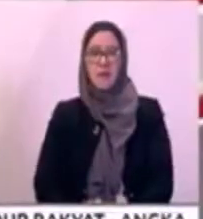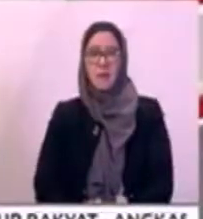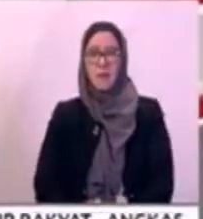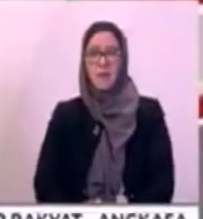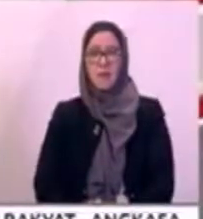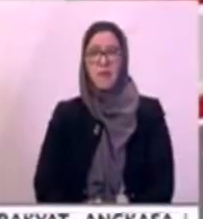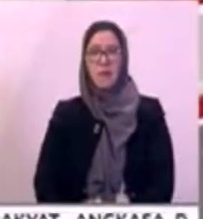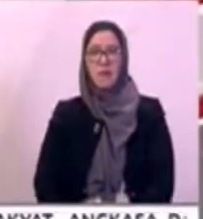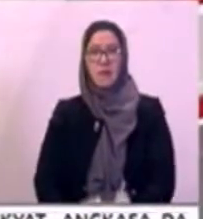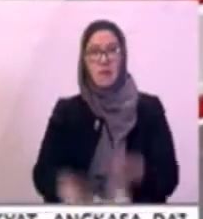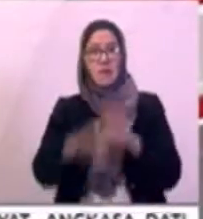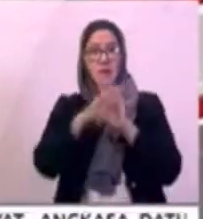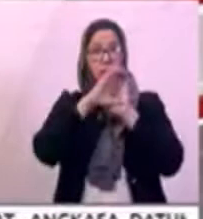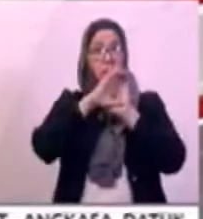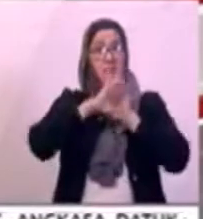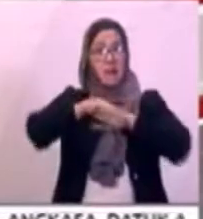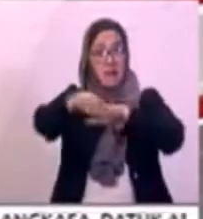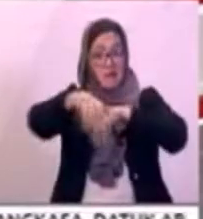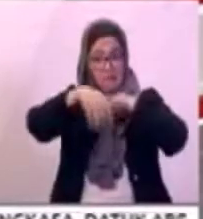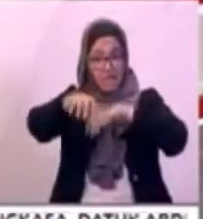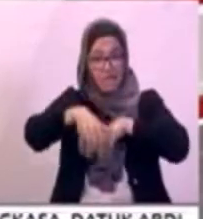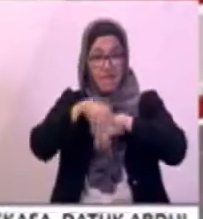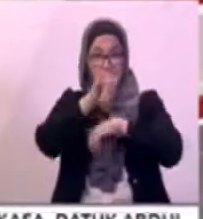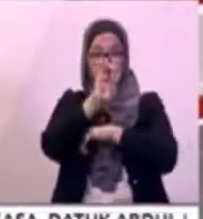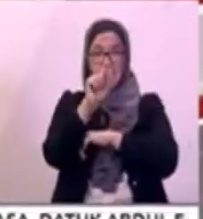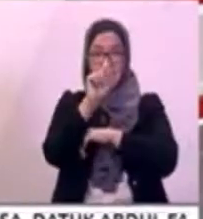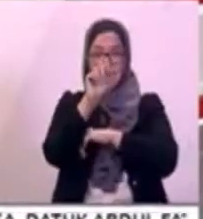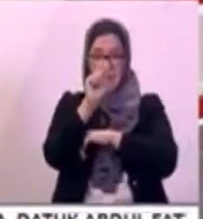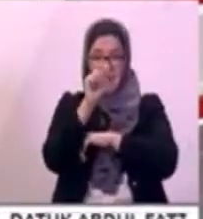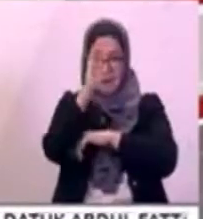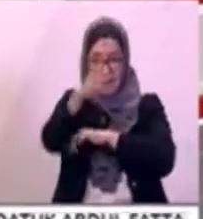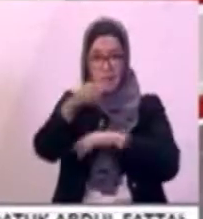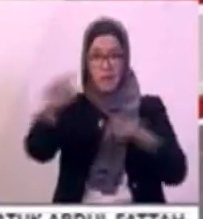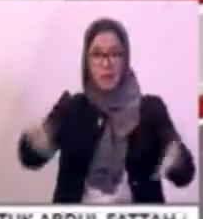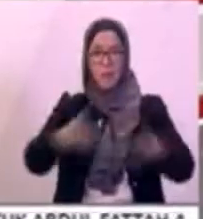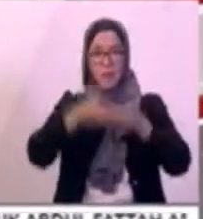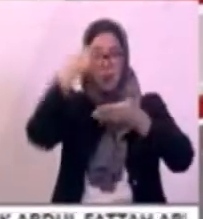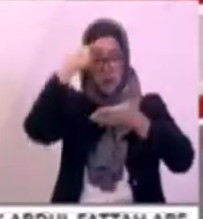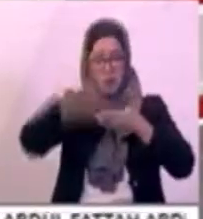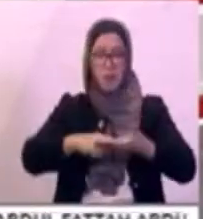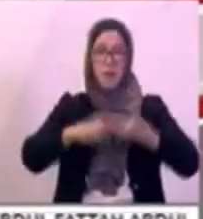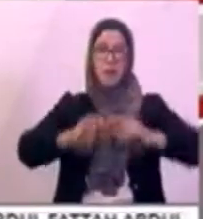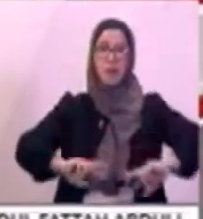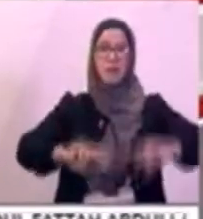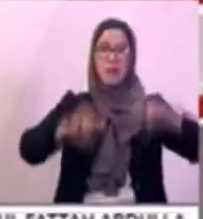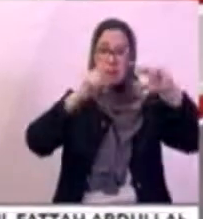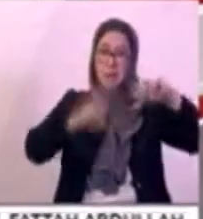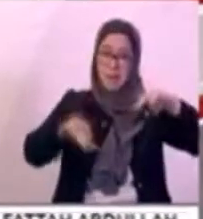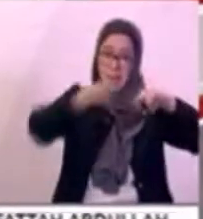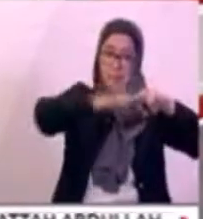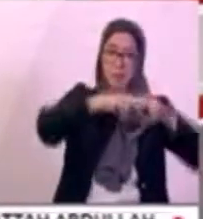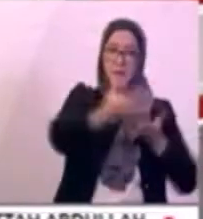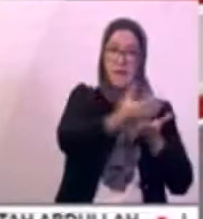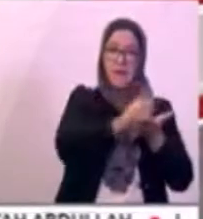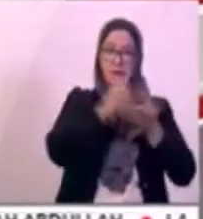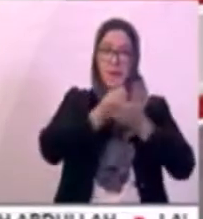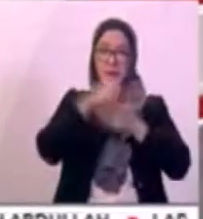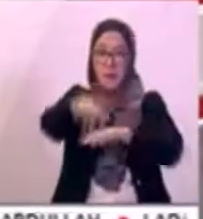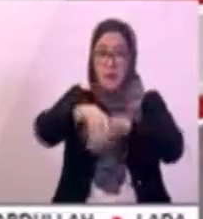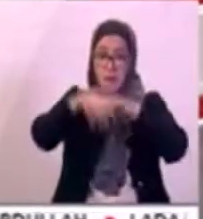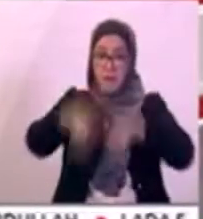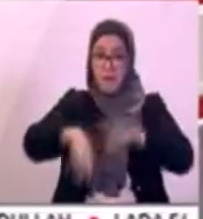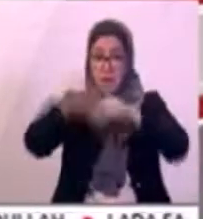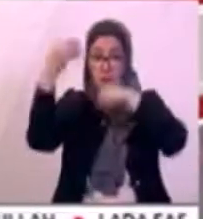Model Pertanian Estate Bakal Diperkenal Bagi Meningkatkan Pendapatan Petani Di Luar Bandar Jelas Perdana Menteri,